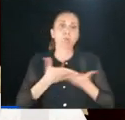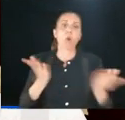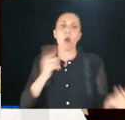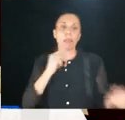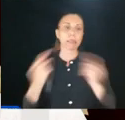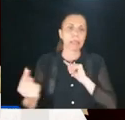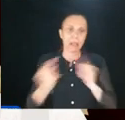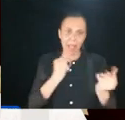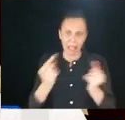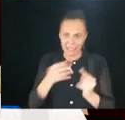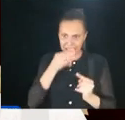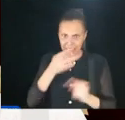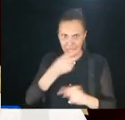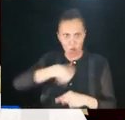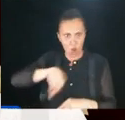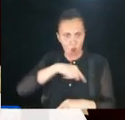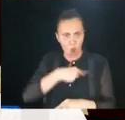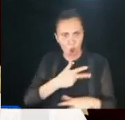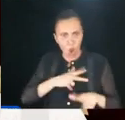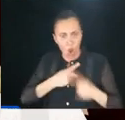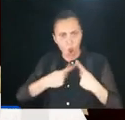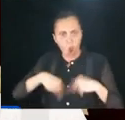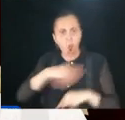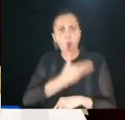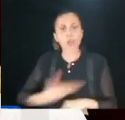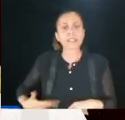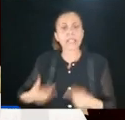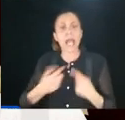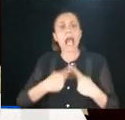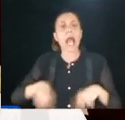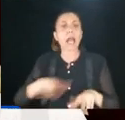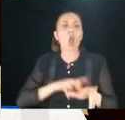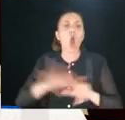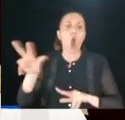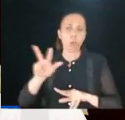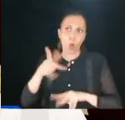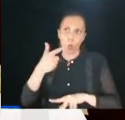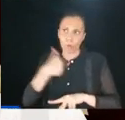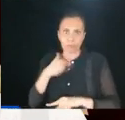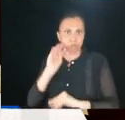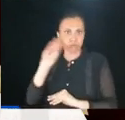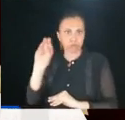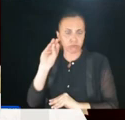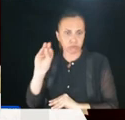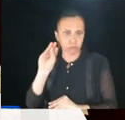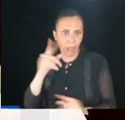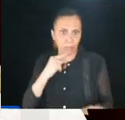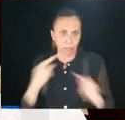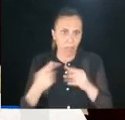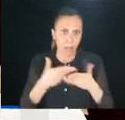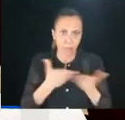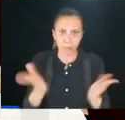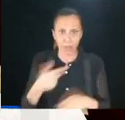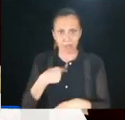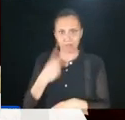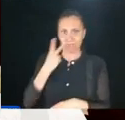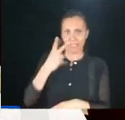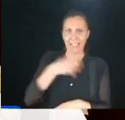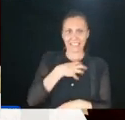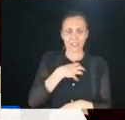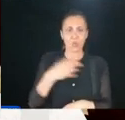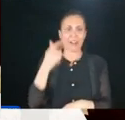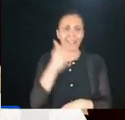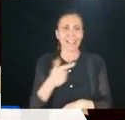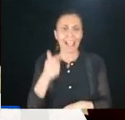il dibattito pubblico l'abbiamo chiesto noi consiglieri comunali tra l'altro, io lo devo dire, adesso vedo l'assessore